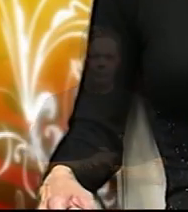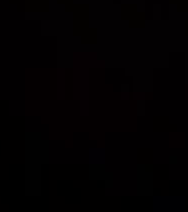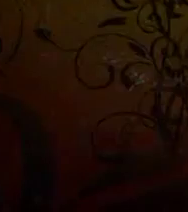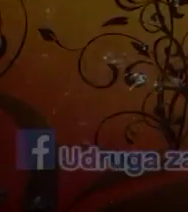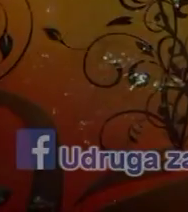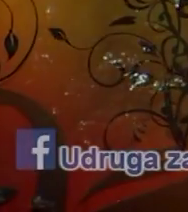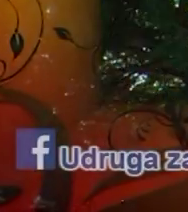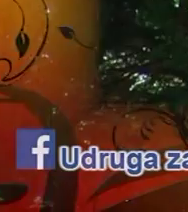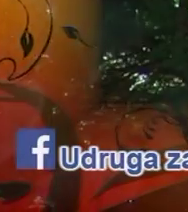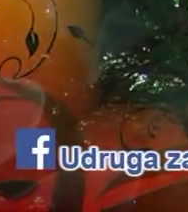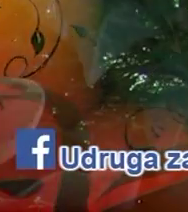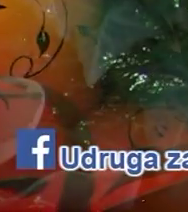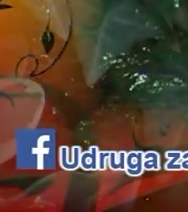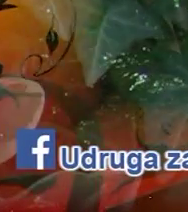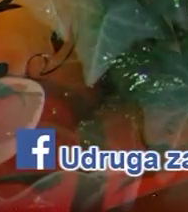bitno